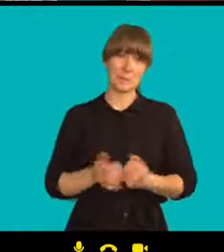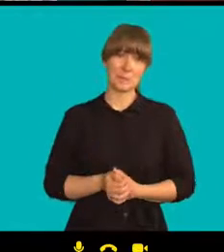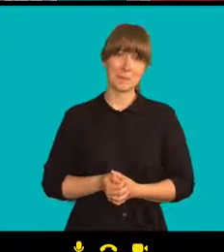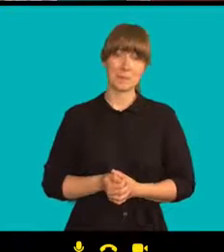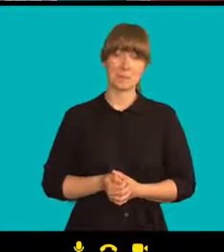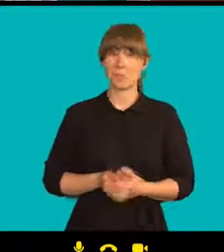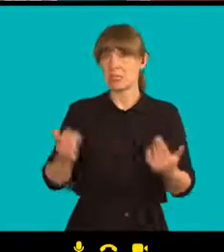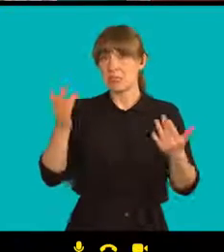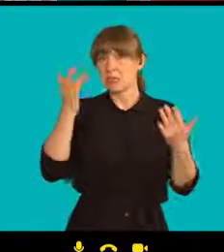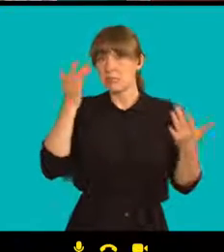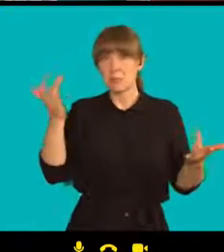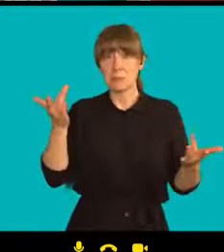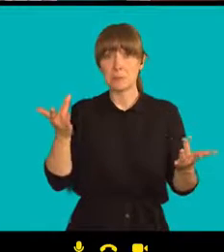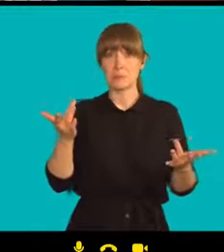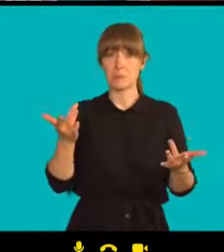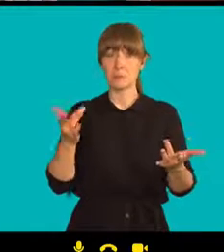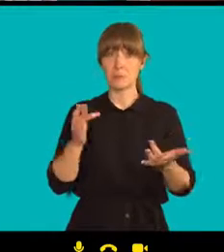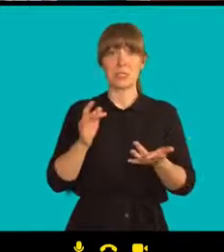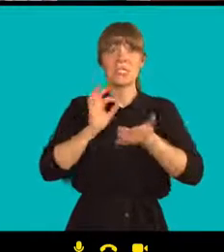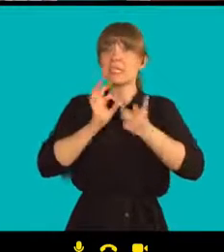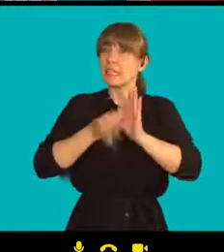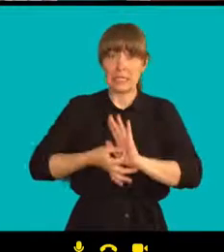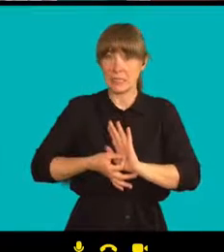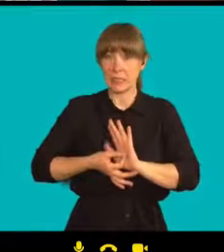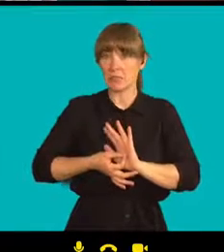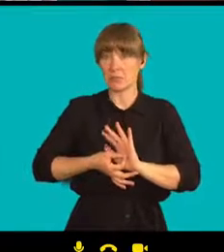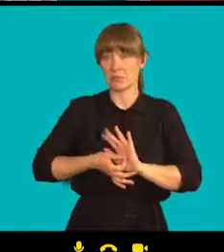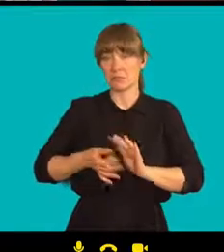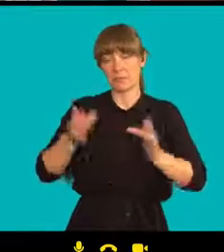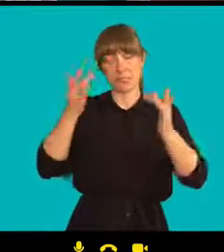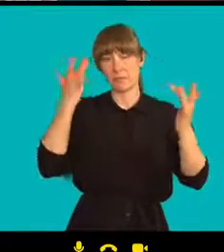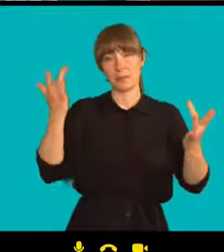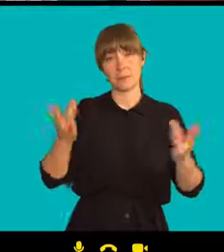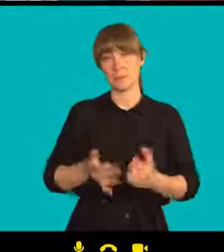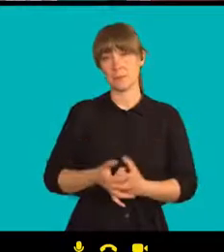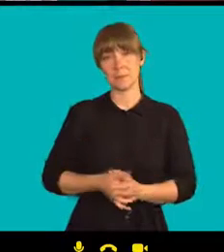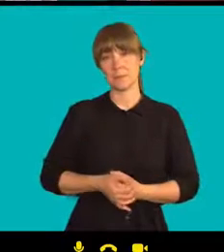kdy to přijde.